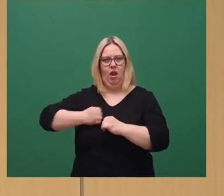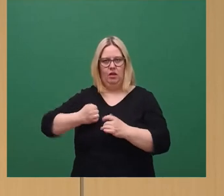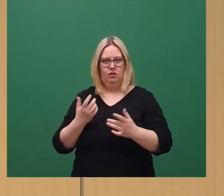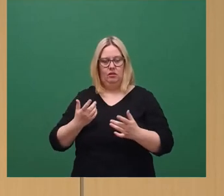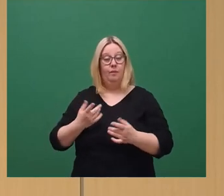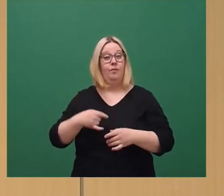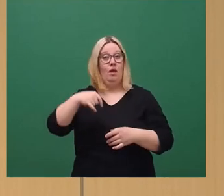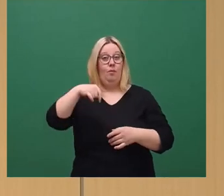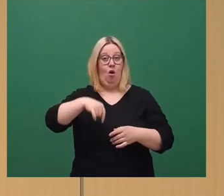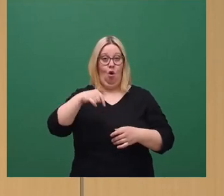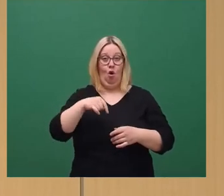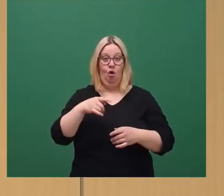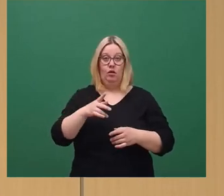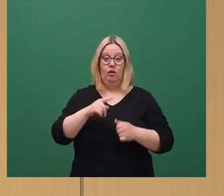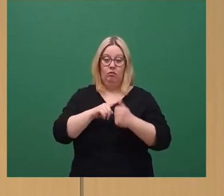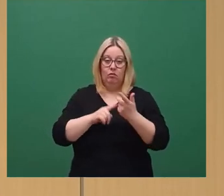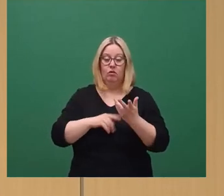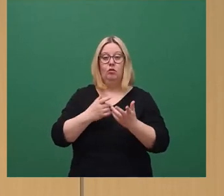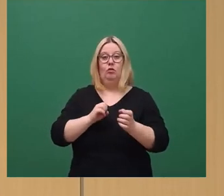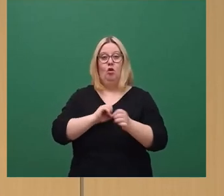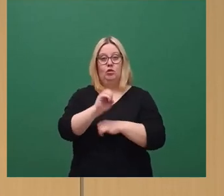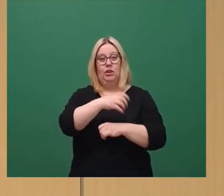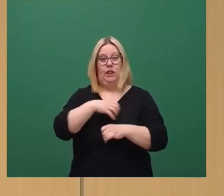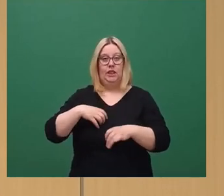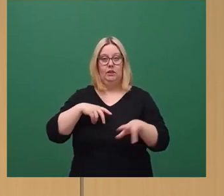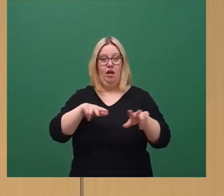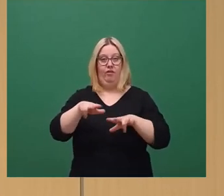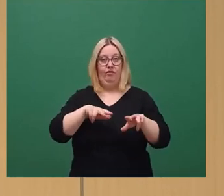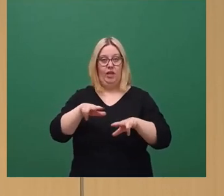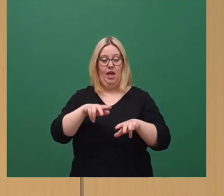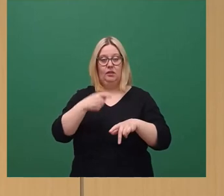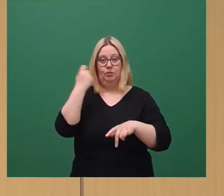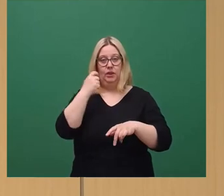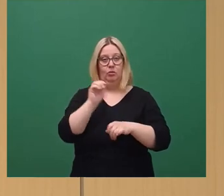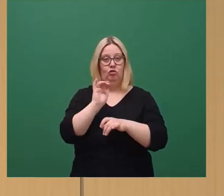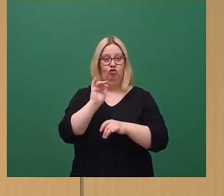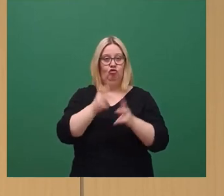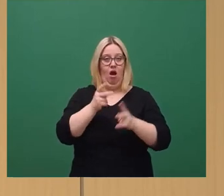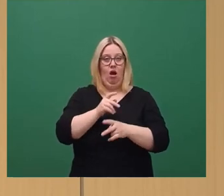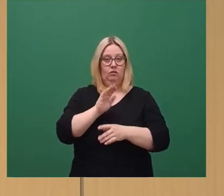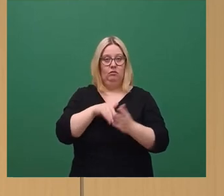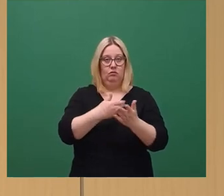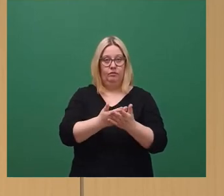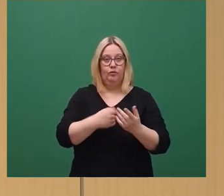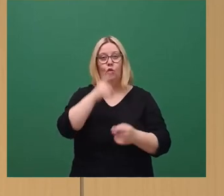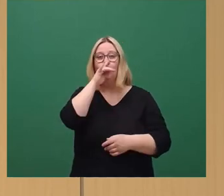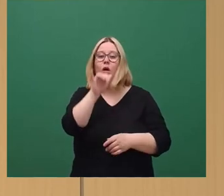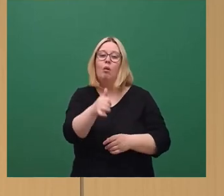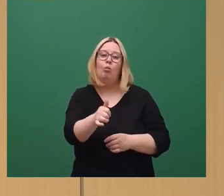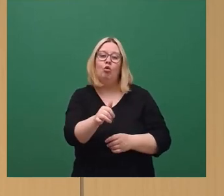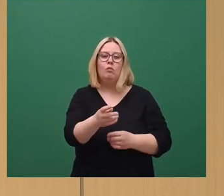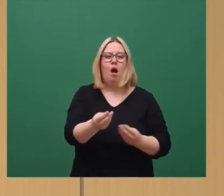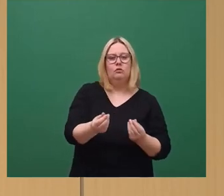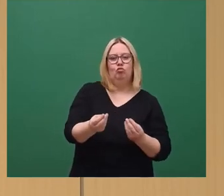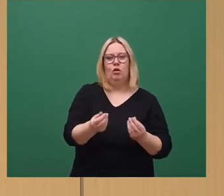heutigen Tirade beschädigen sie die Dresdner Verkehrsbetriebe erneut. Viel mehr als Mutmaßungen und Spekulationen